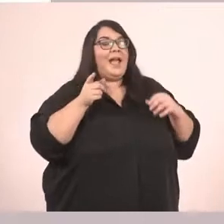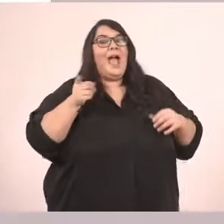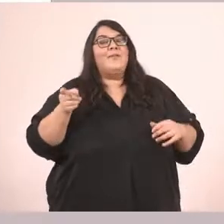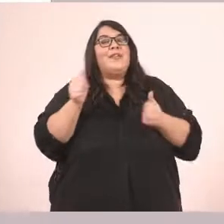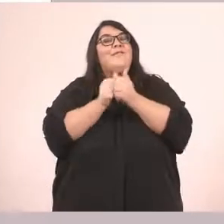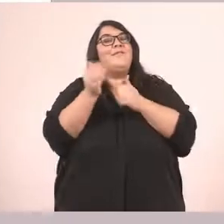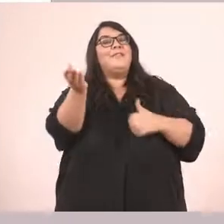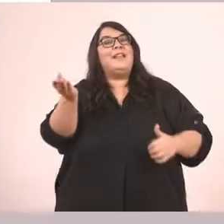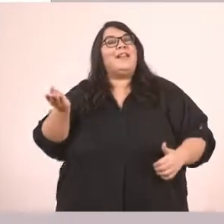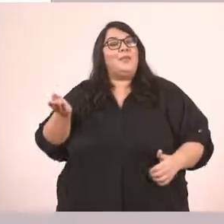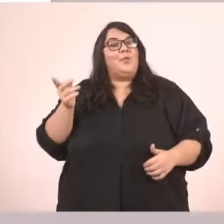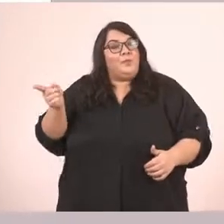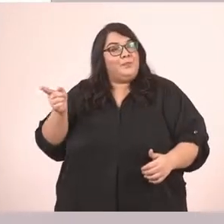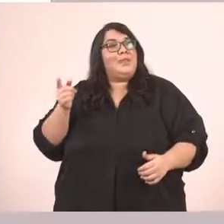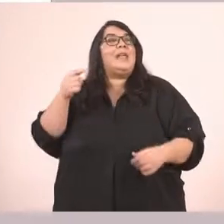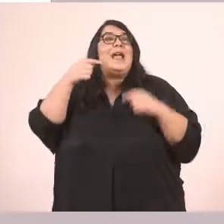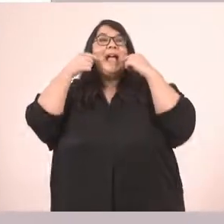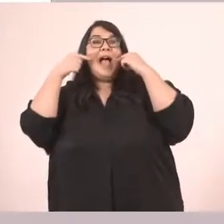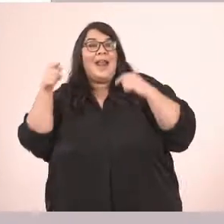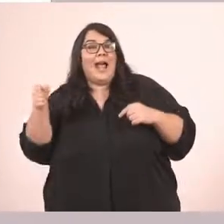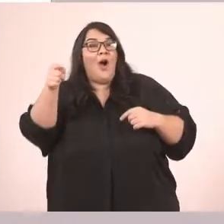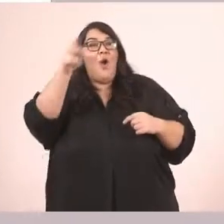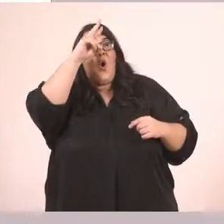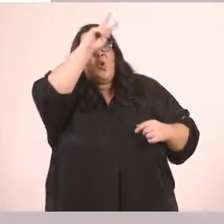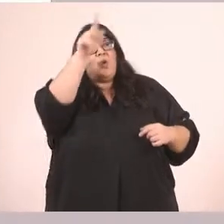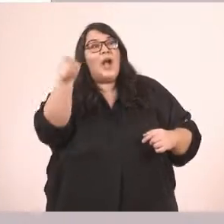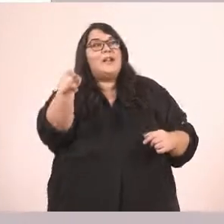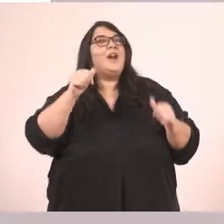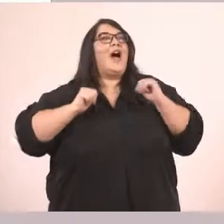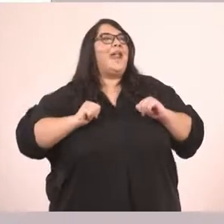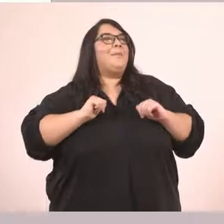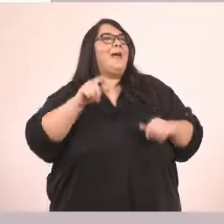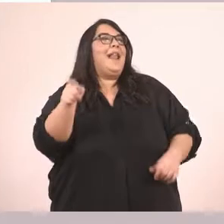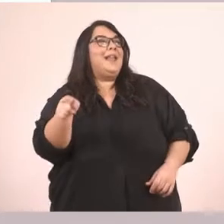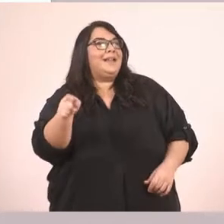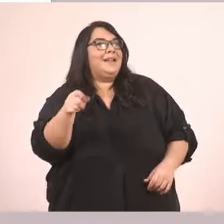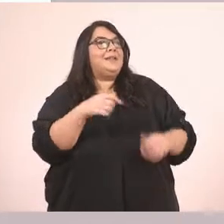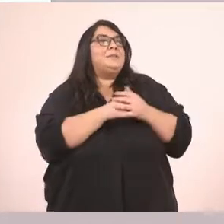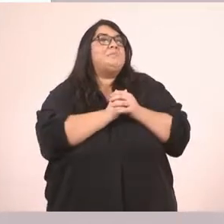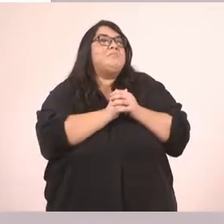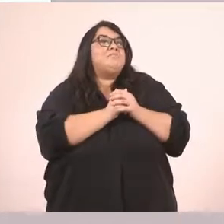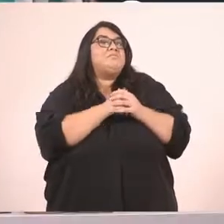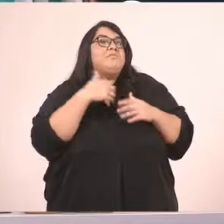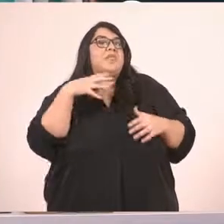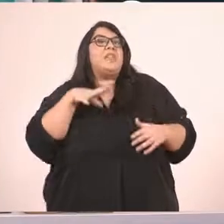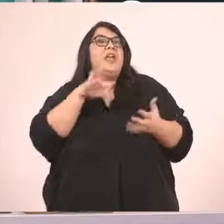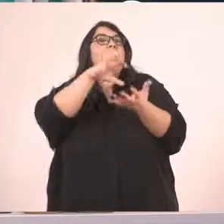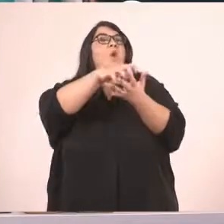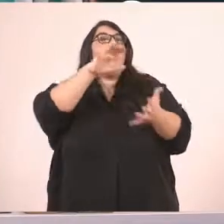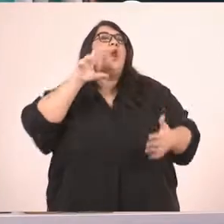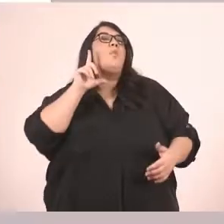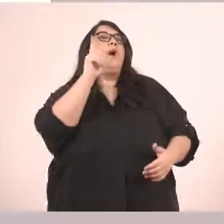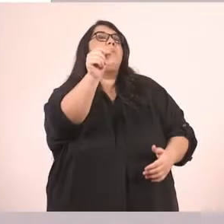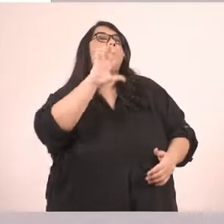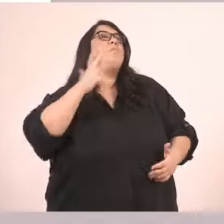είναι οι φίλοι μου. Η Χαρά, ο Λουκάς και ο Αρμπέν. Μήπως ξέρετε πώς μπορούμε να πάμε στη Χοχαρούπα.